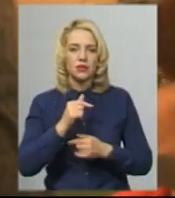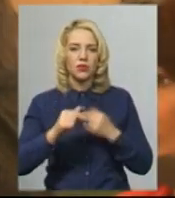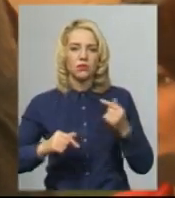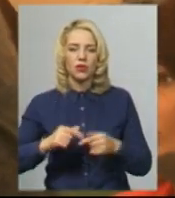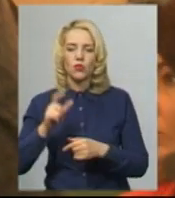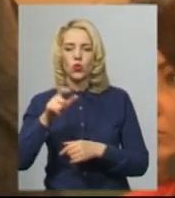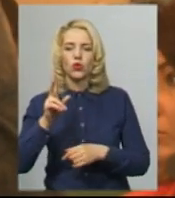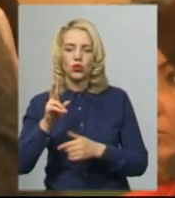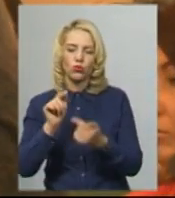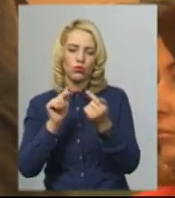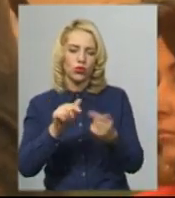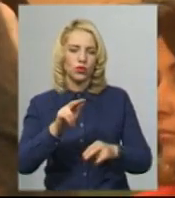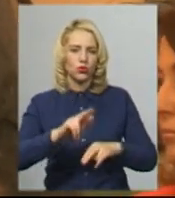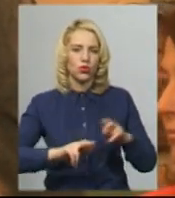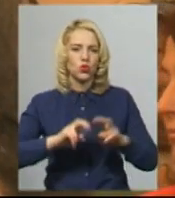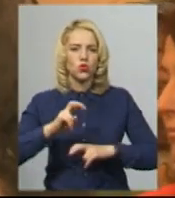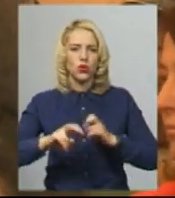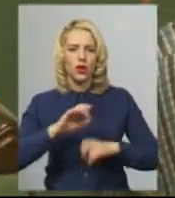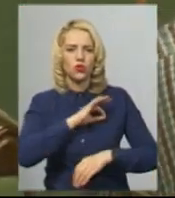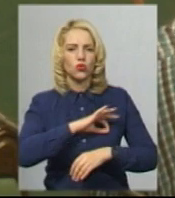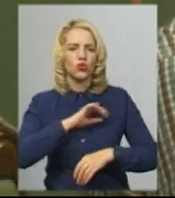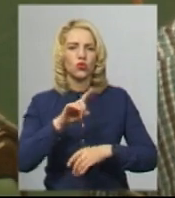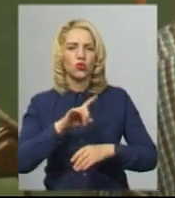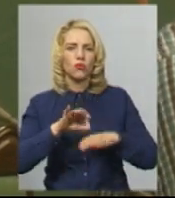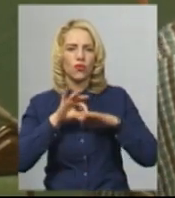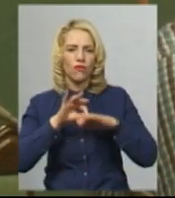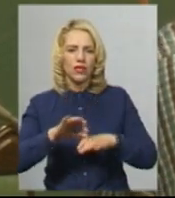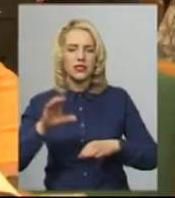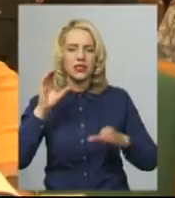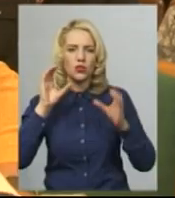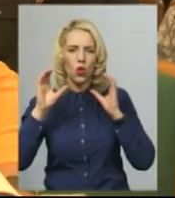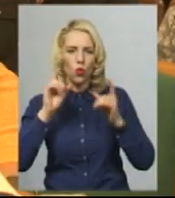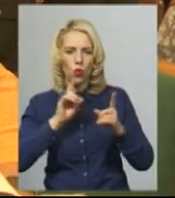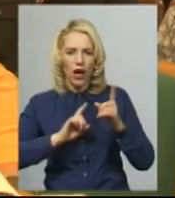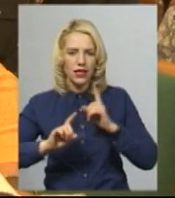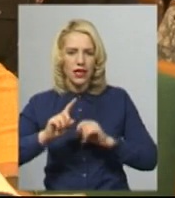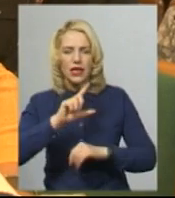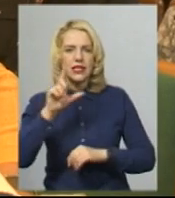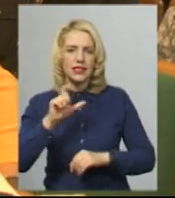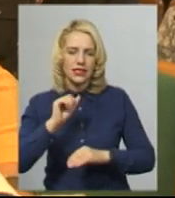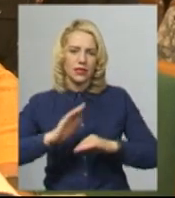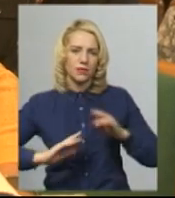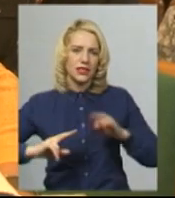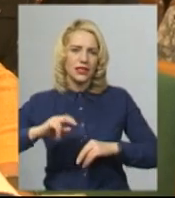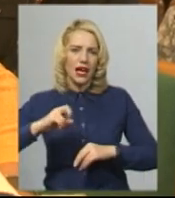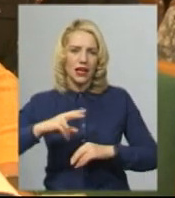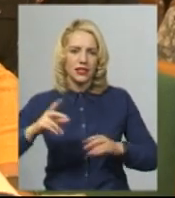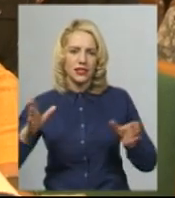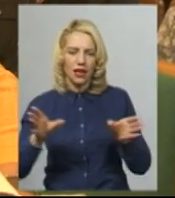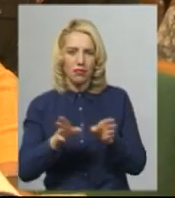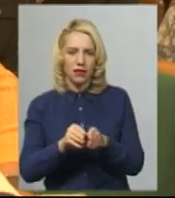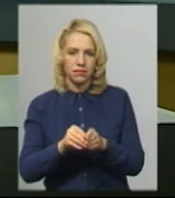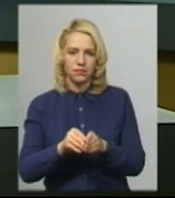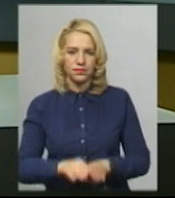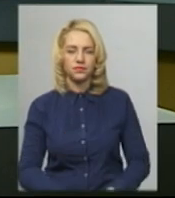які проти будівництва шукають юристів, аби ще раз провести слухання зі спеціалістами. Анастасія Збродова, Віктор Кривий, новини на Суспільному, Хмельниччина.